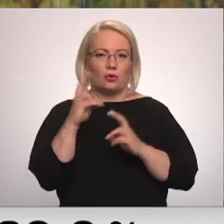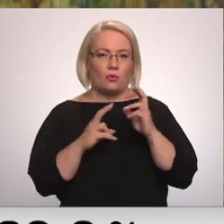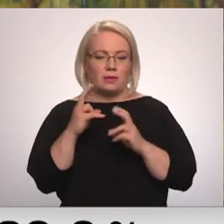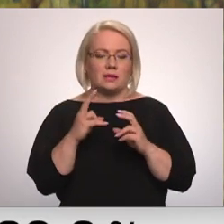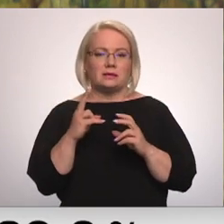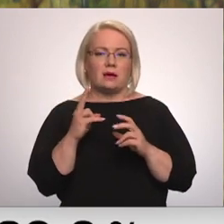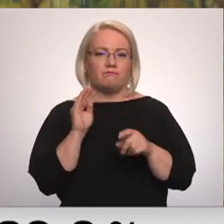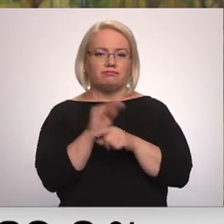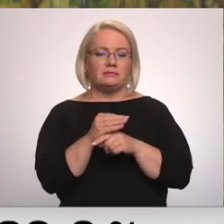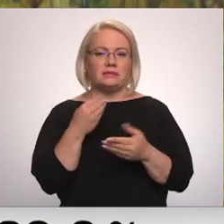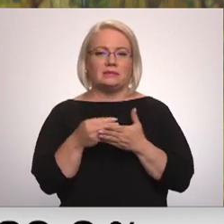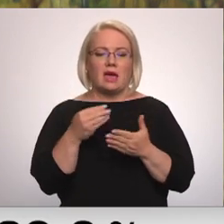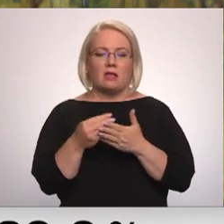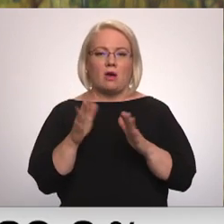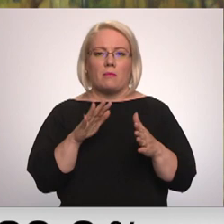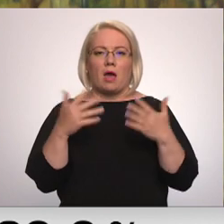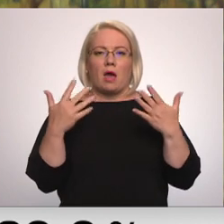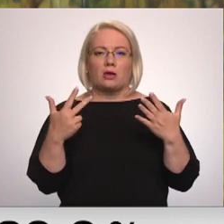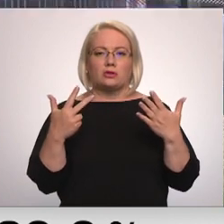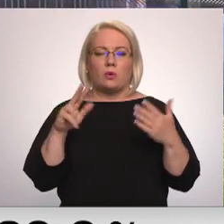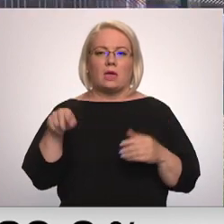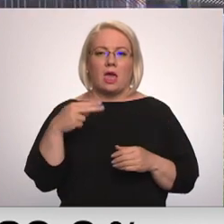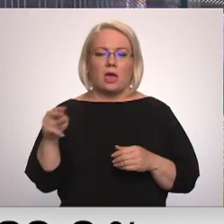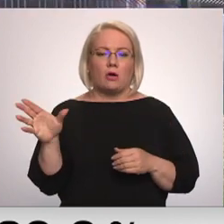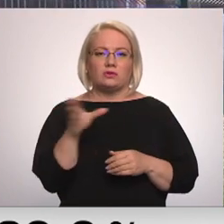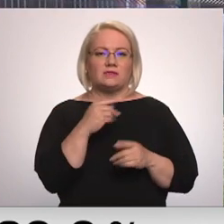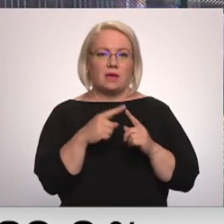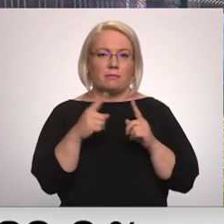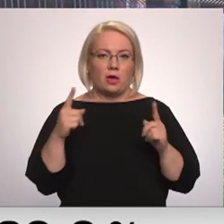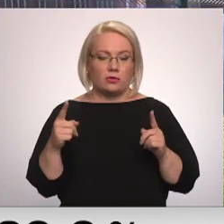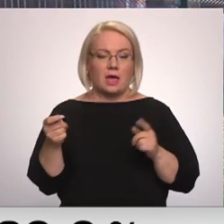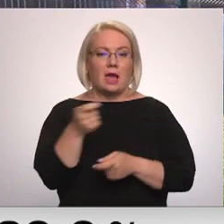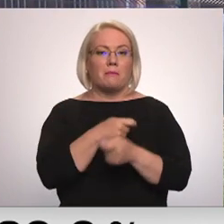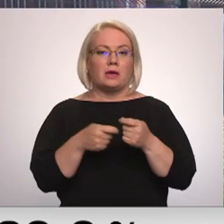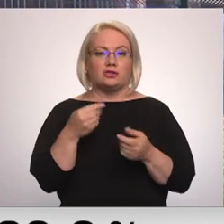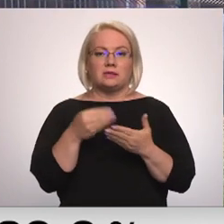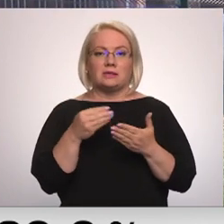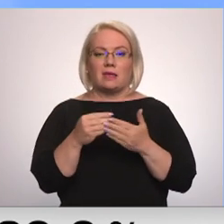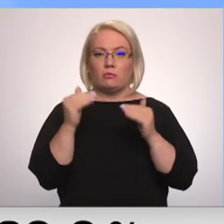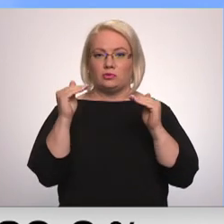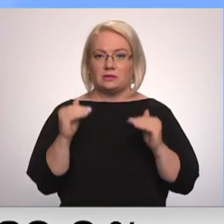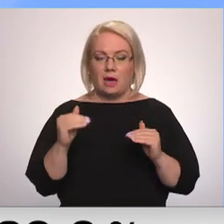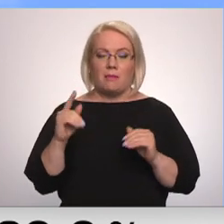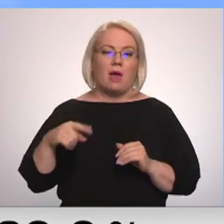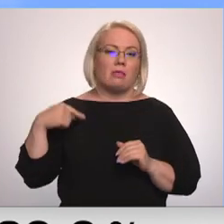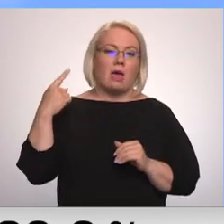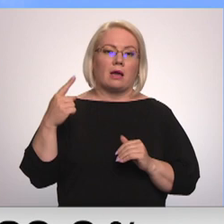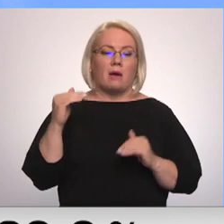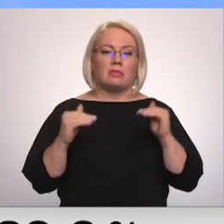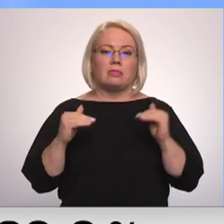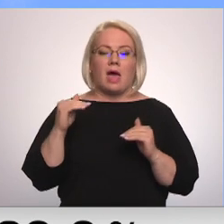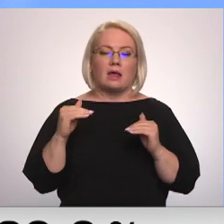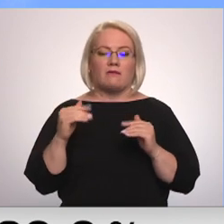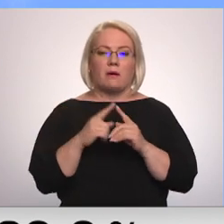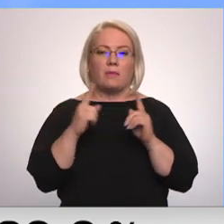Devo cena pieauguma vakardienu aptuvenu pastoņiem eiro visiem periodiem. Bet, ja biržas cena saglabāsies zema, nākamajā tarifu periodā starpība tiks